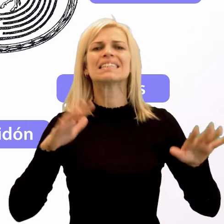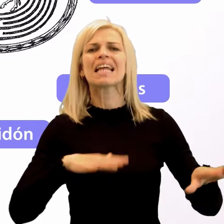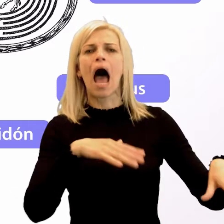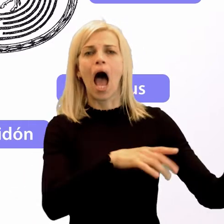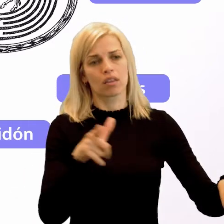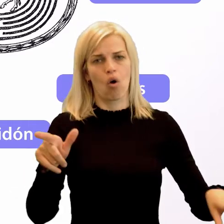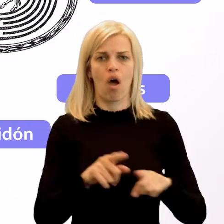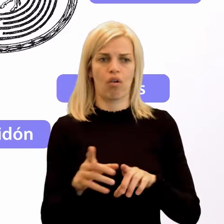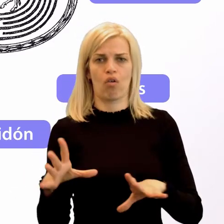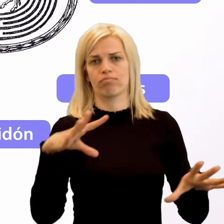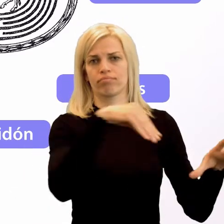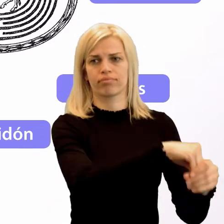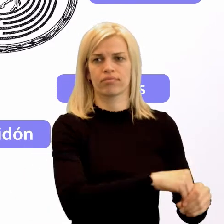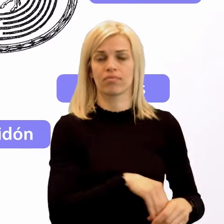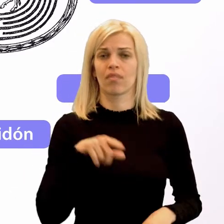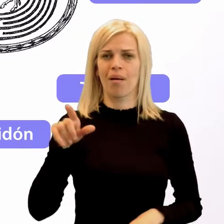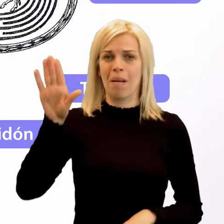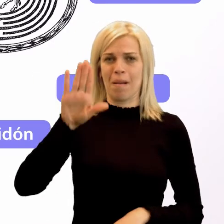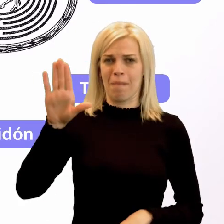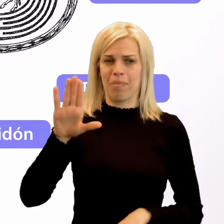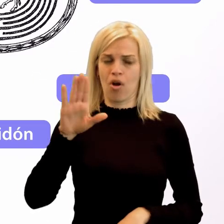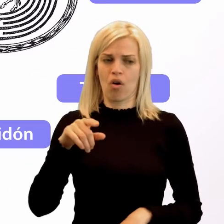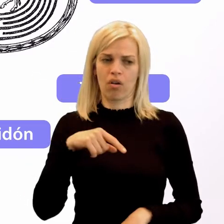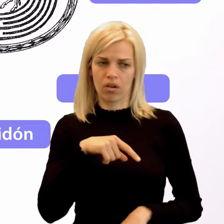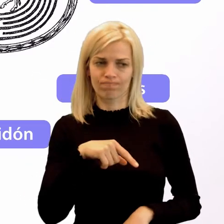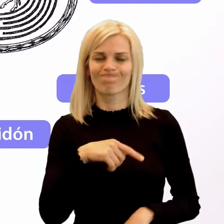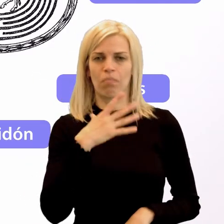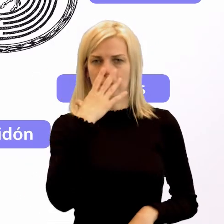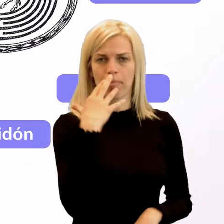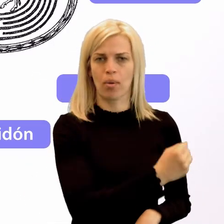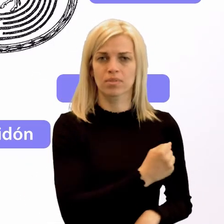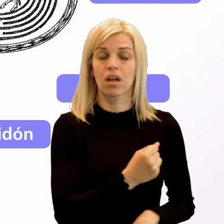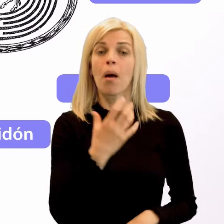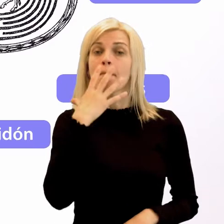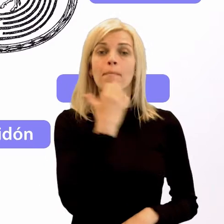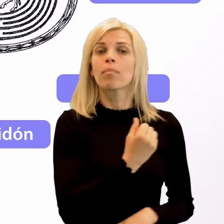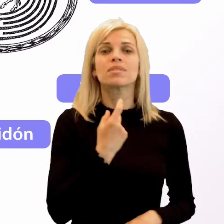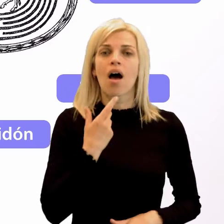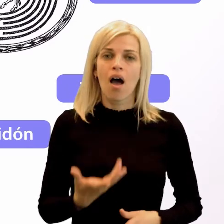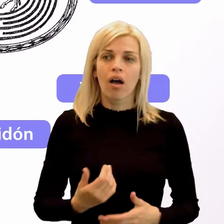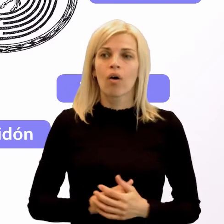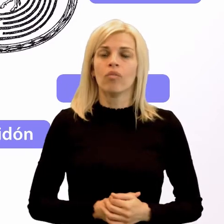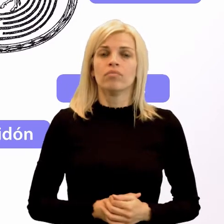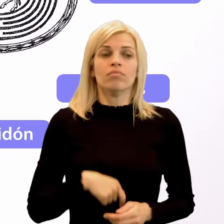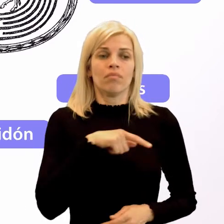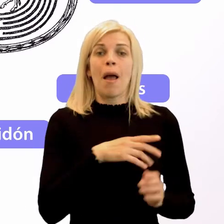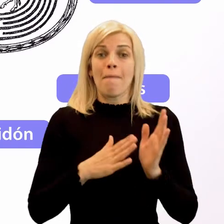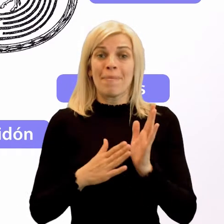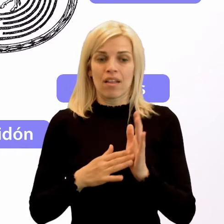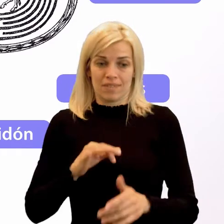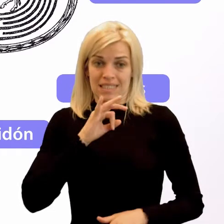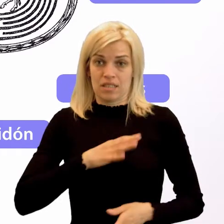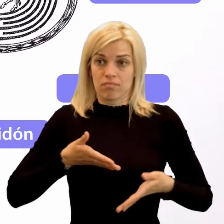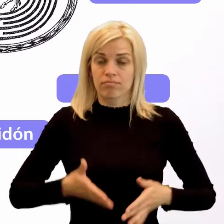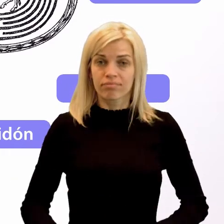A Posejdon, ako to bohovia zvyknul, sa pomstil. Pomstil sa tak, že Mínovi sa narodil syn,